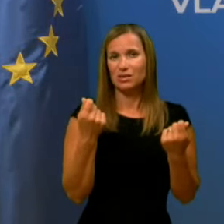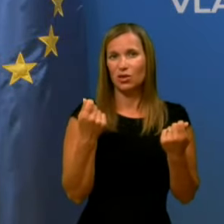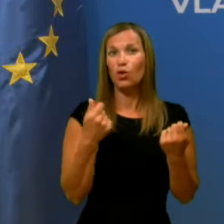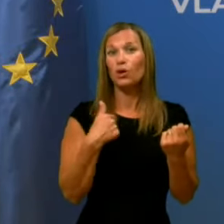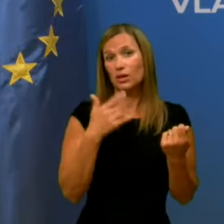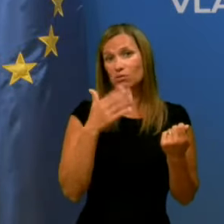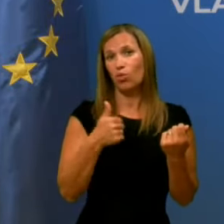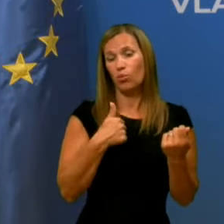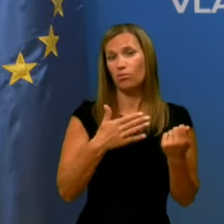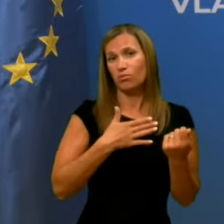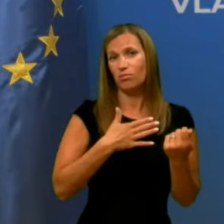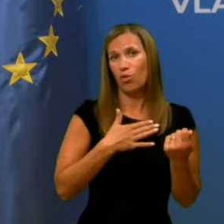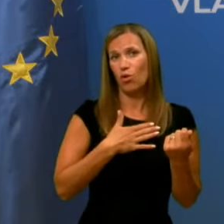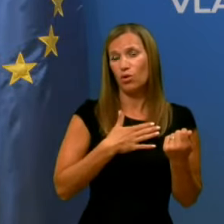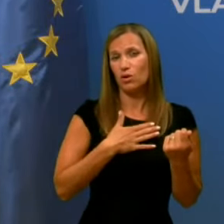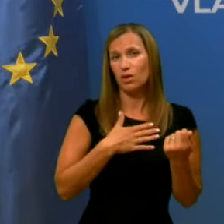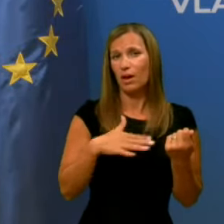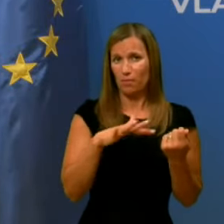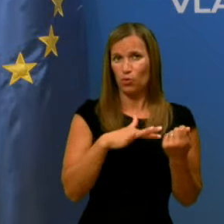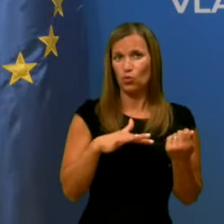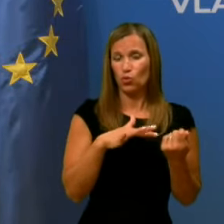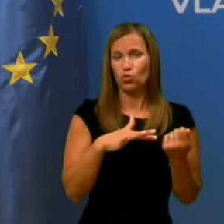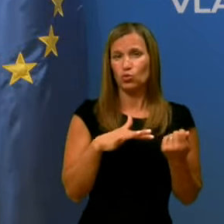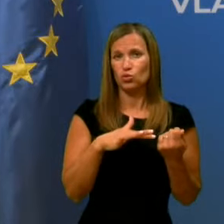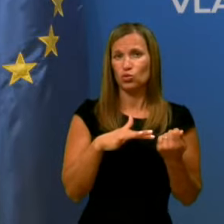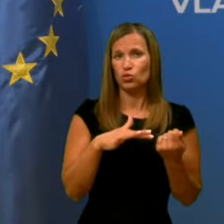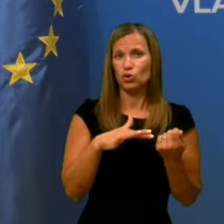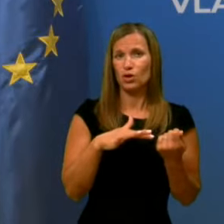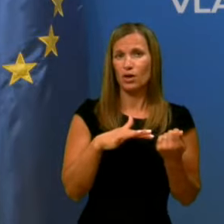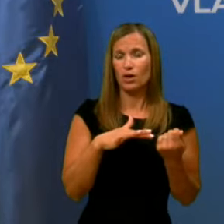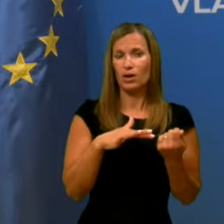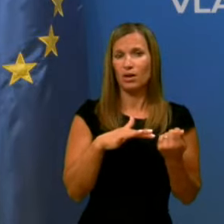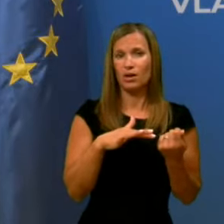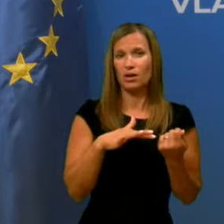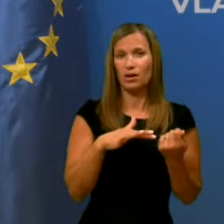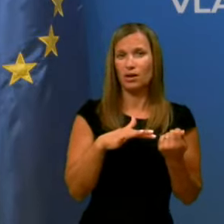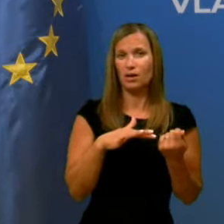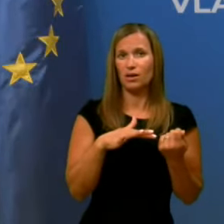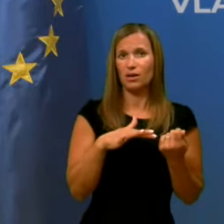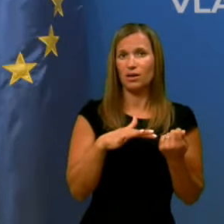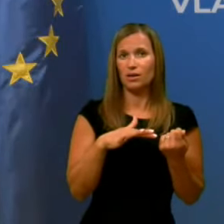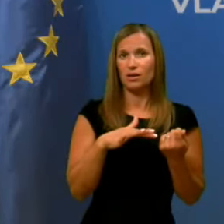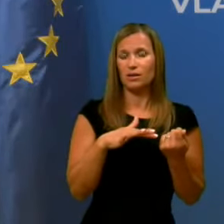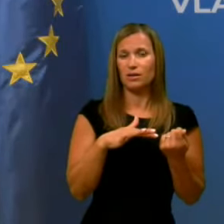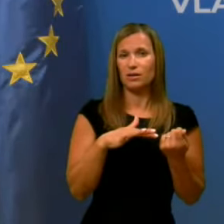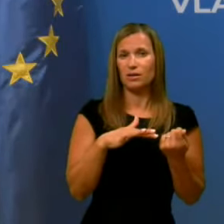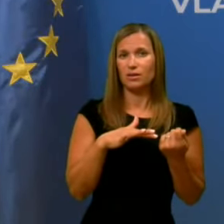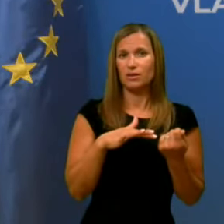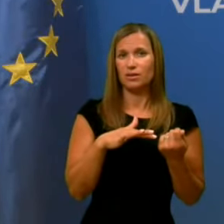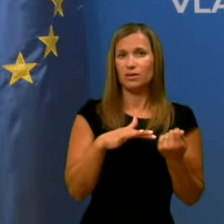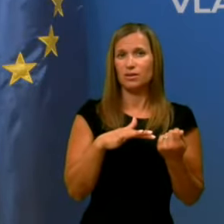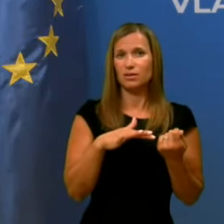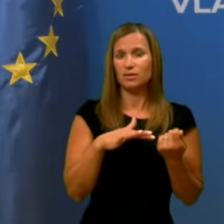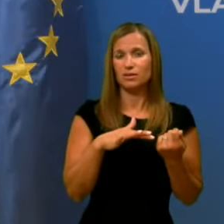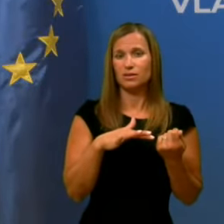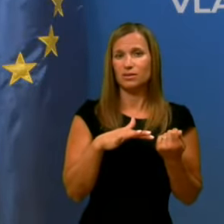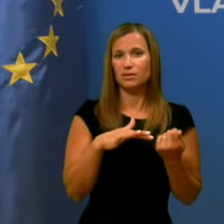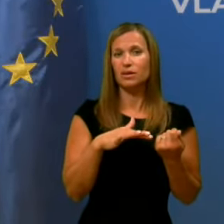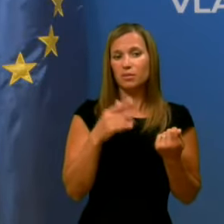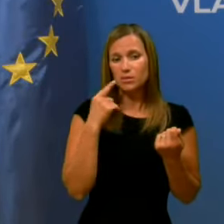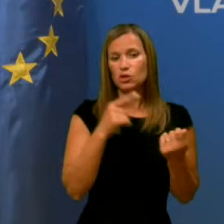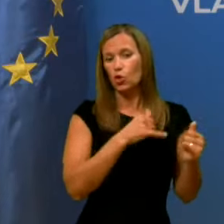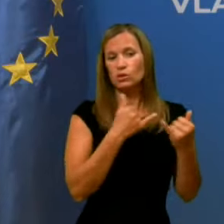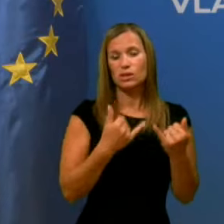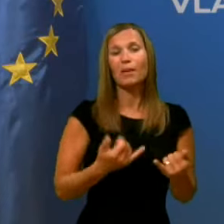svojega področja teh sredstev res na razpolago, zdaj veliko. To je bil lep uspeh in dosežek Slovenije in